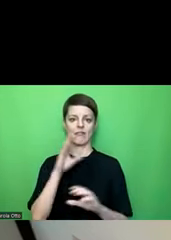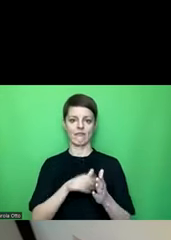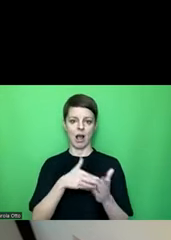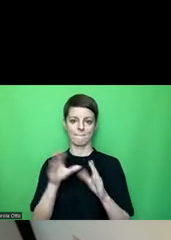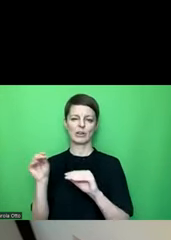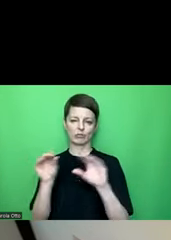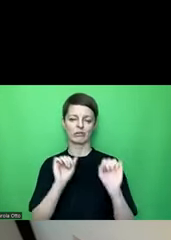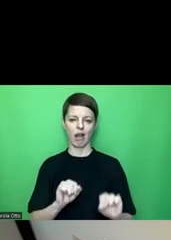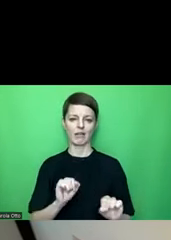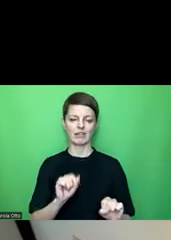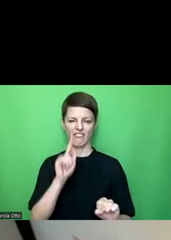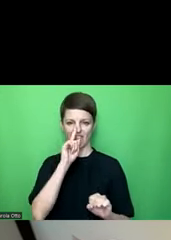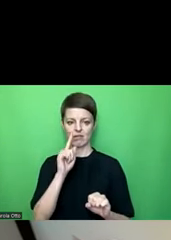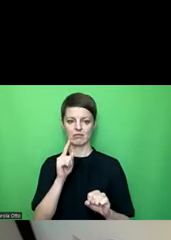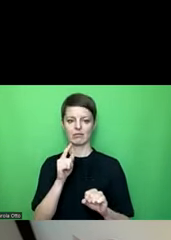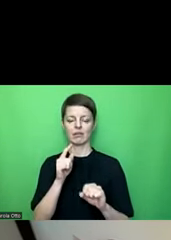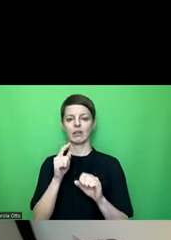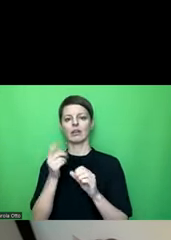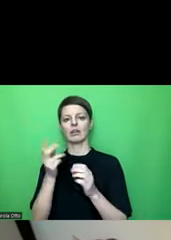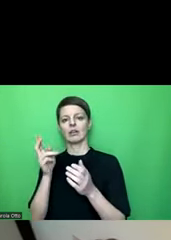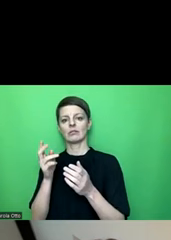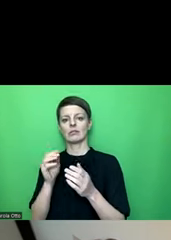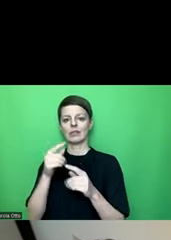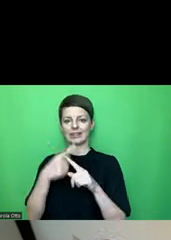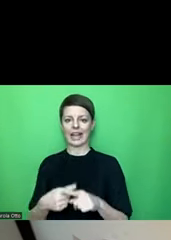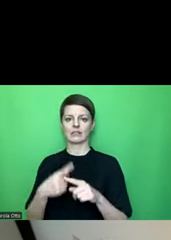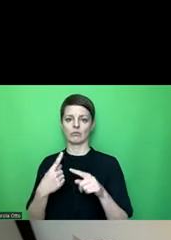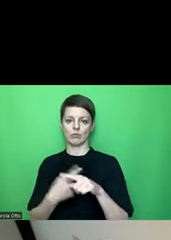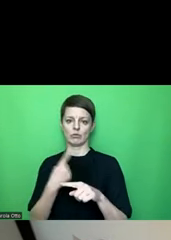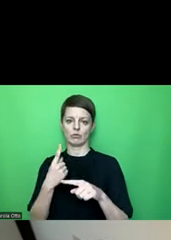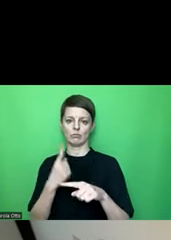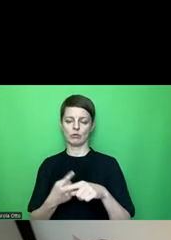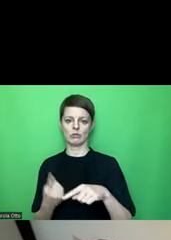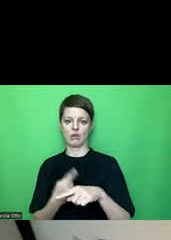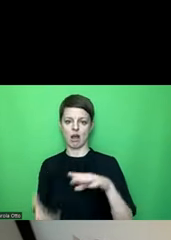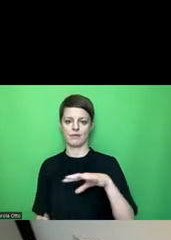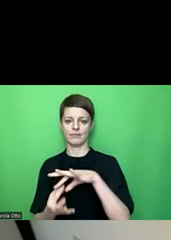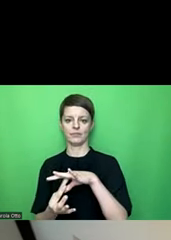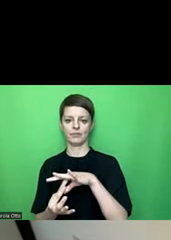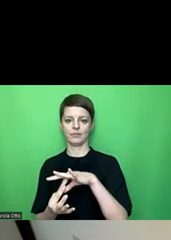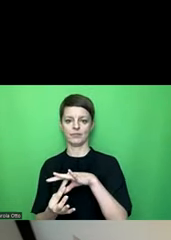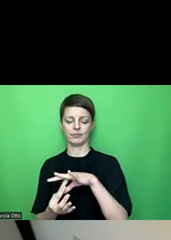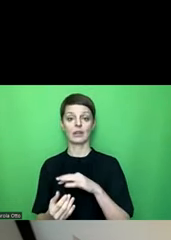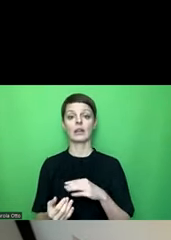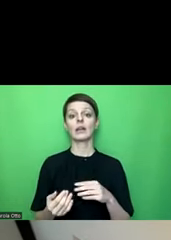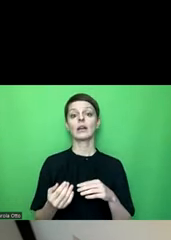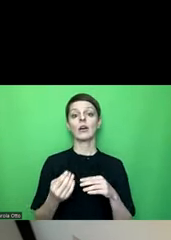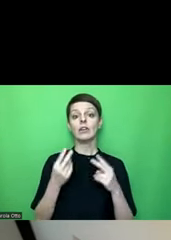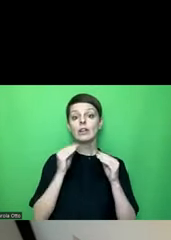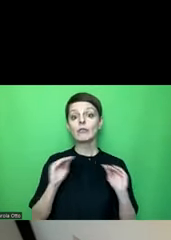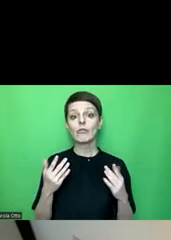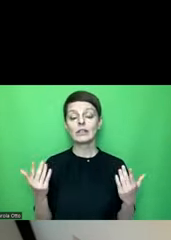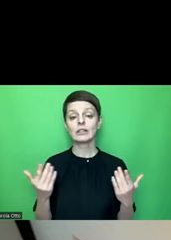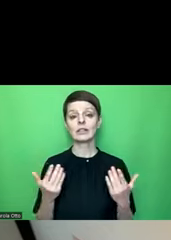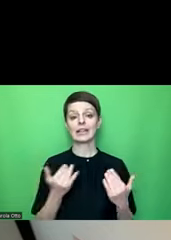Wichtig noch zu erwähnen, dass jedes Diagramm einen Alternativ Text braucht. Ich müsste also hier mit reinschreiben, schreibt man immer